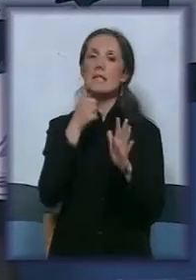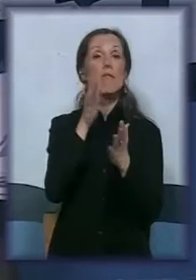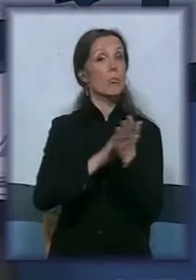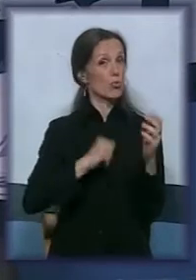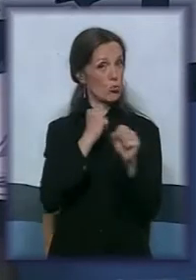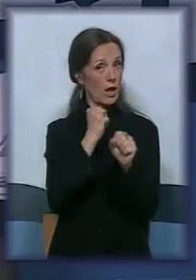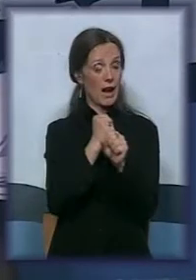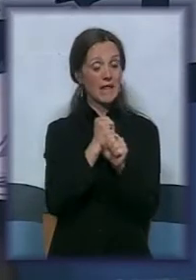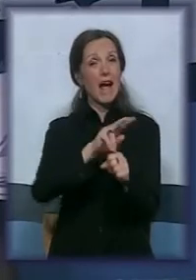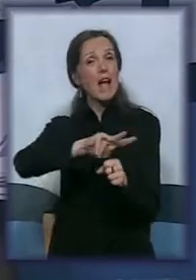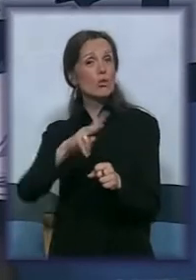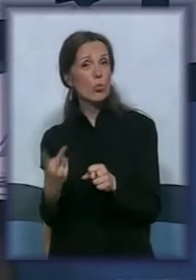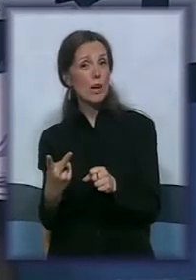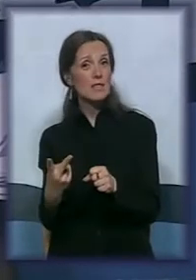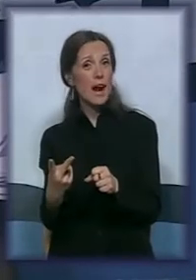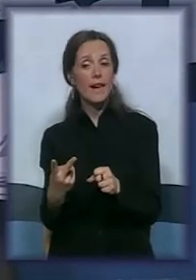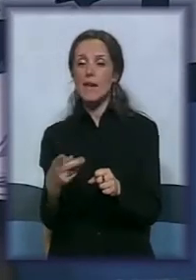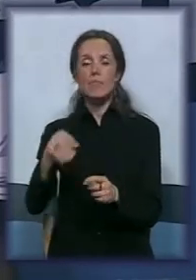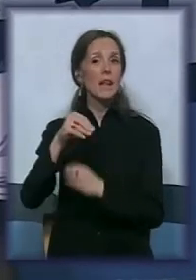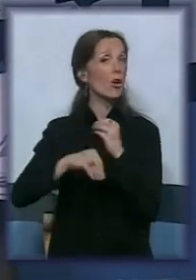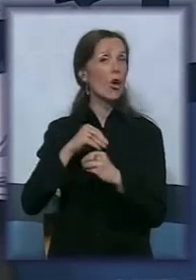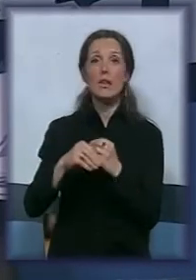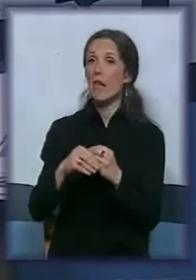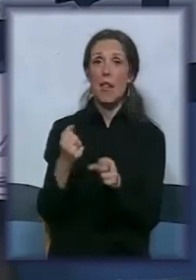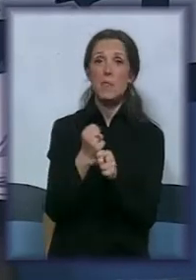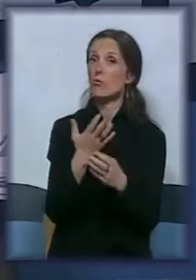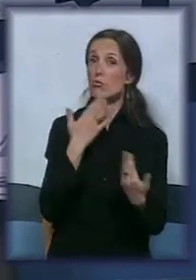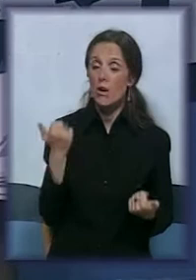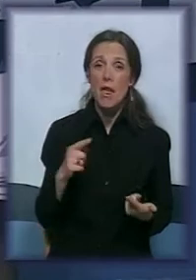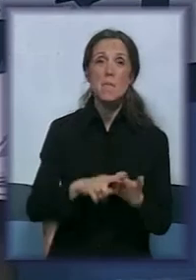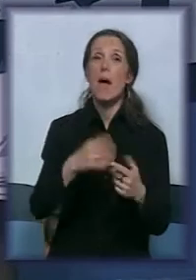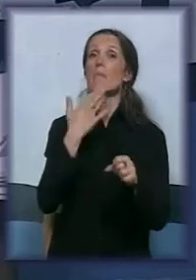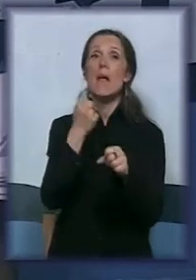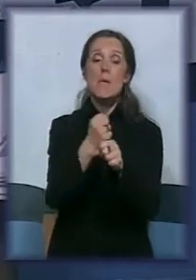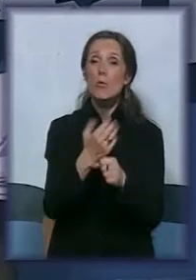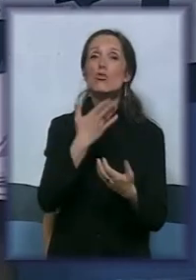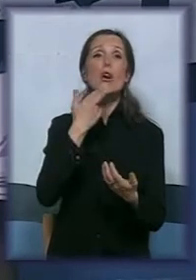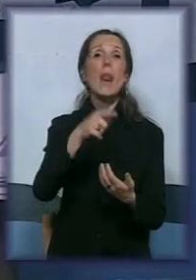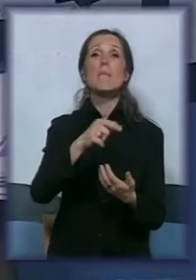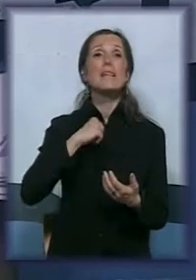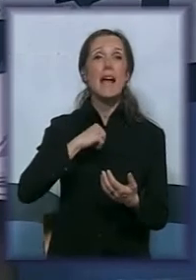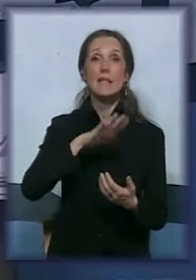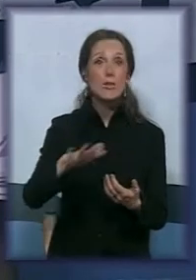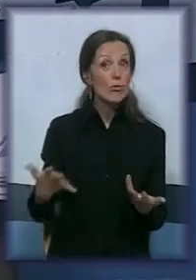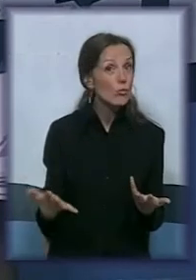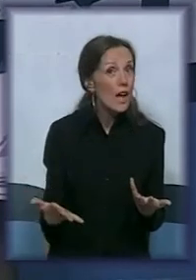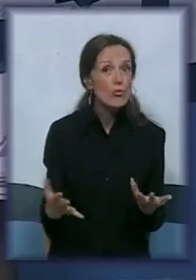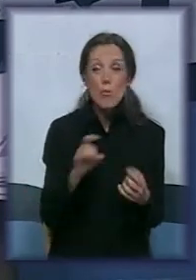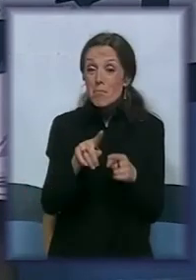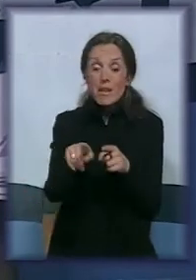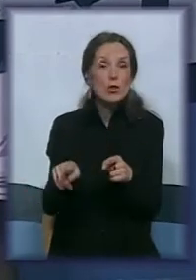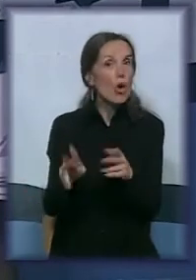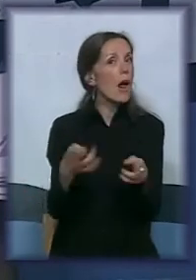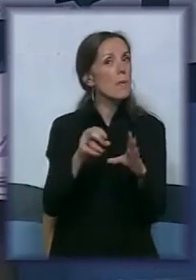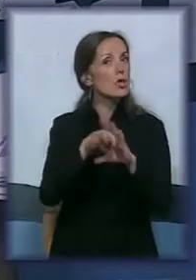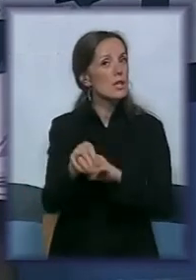a sa ove druge strane nemamo roditelja i nemamo podašku i nemamo zainteresovanu decu, onda je veoma teško da bilo šta realizujemo.